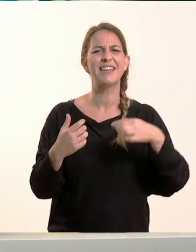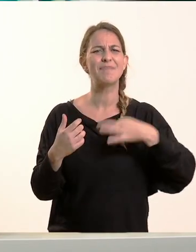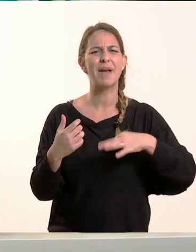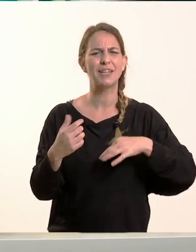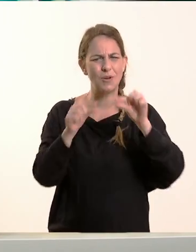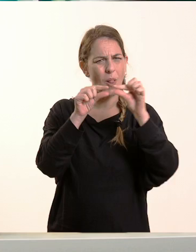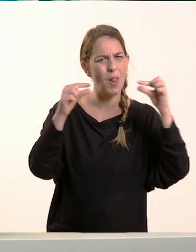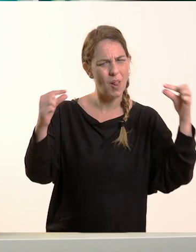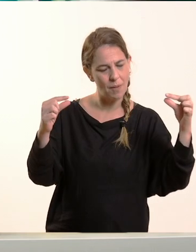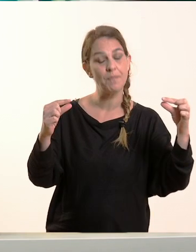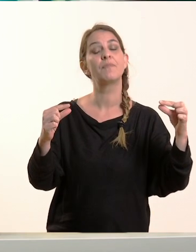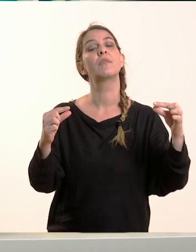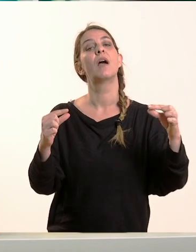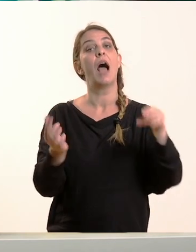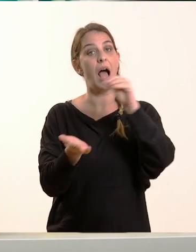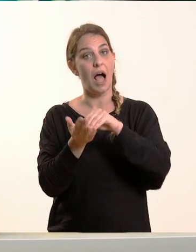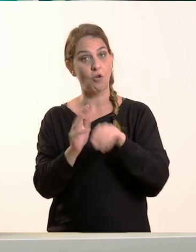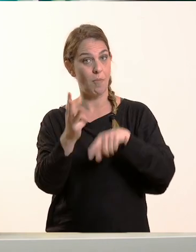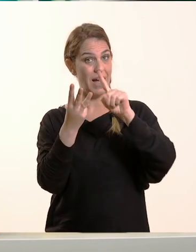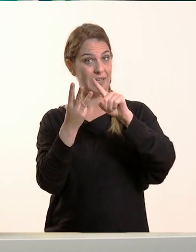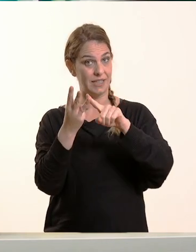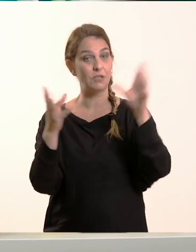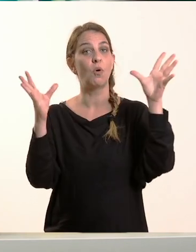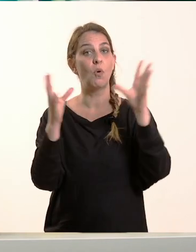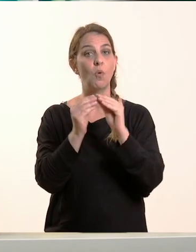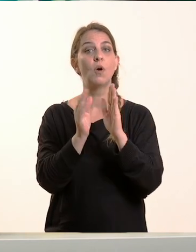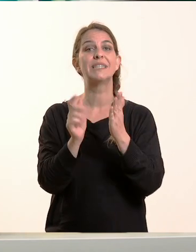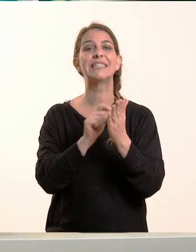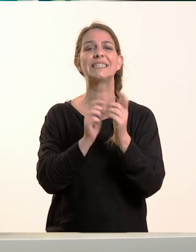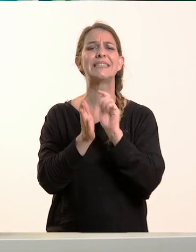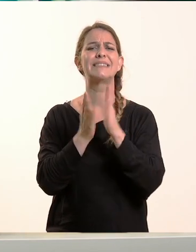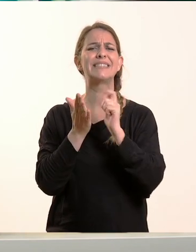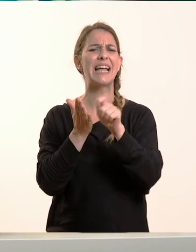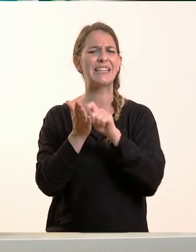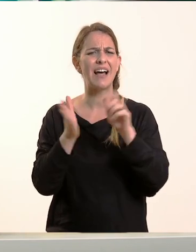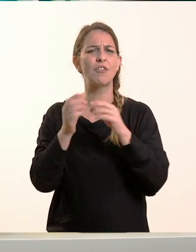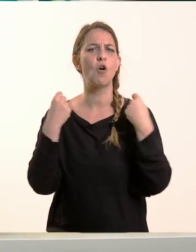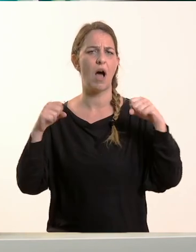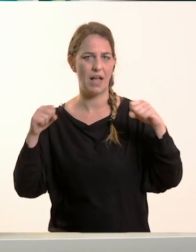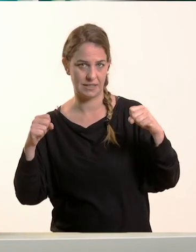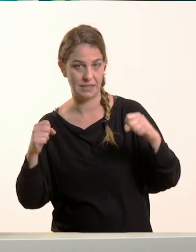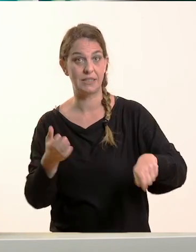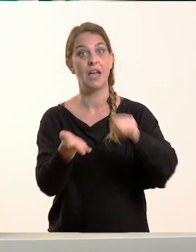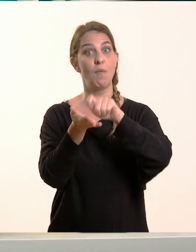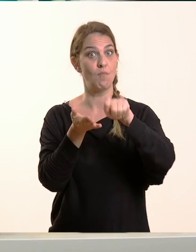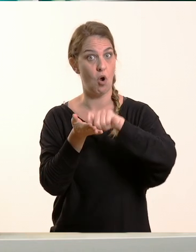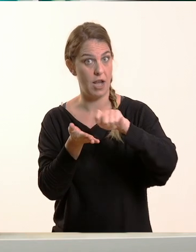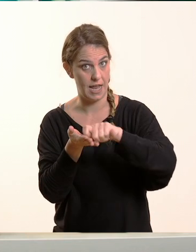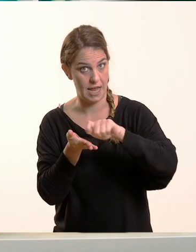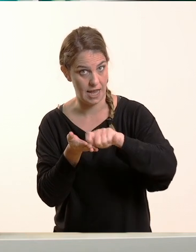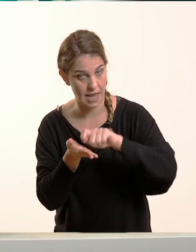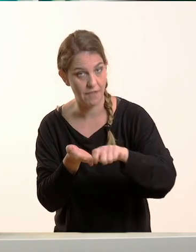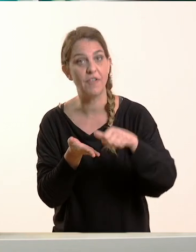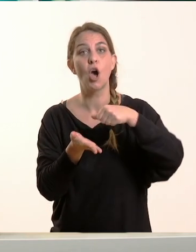φέρετε και το τετράδιο που γράφεται της ασκήσης της γλώσσας στο σχολείο, καθώς και ένα μολυβάκι ξυσμένο, τη γομήτσα σας,